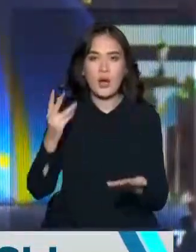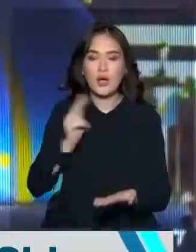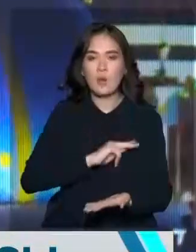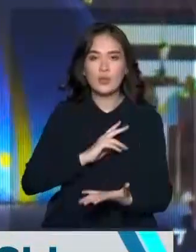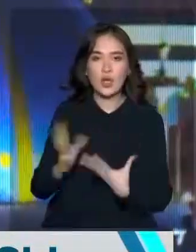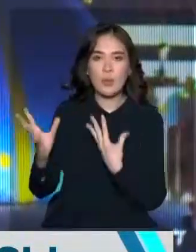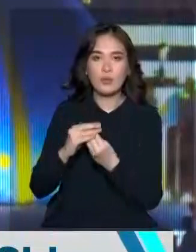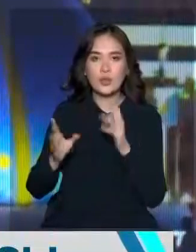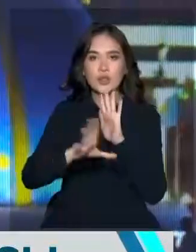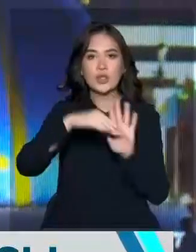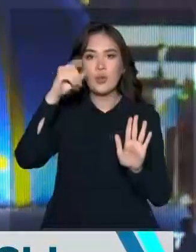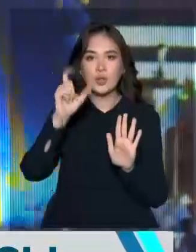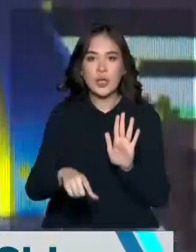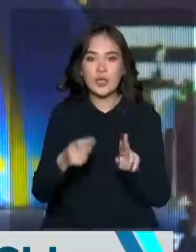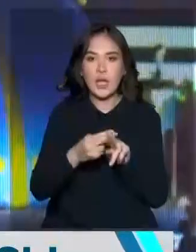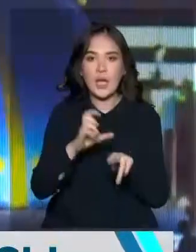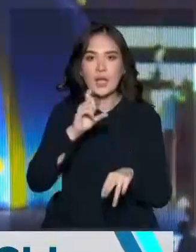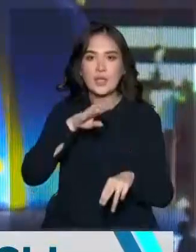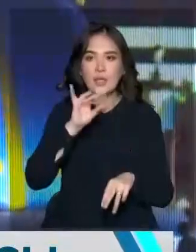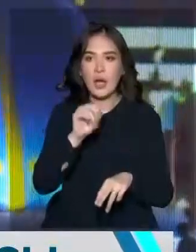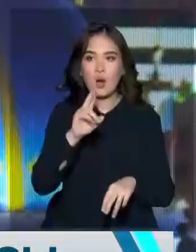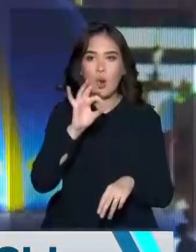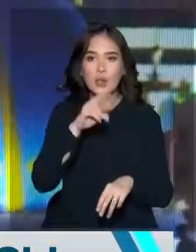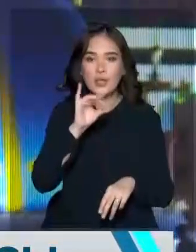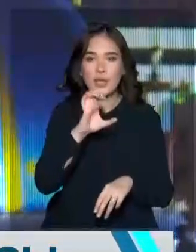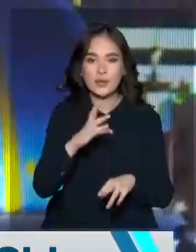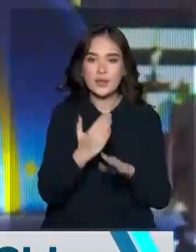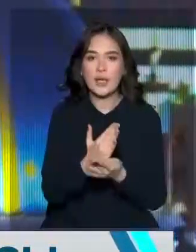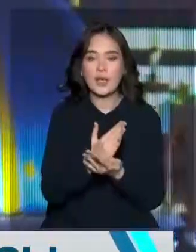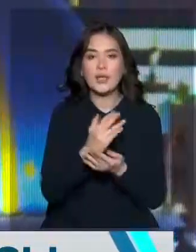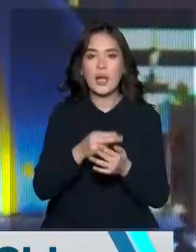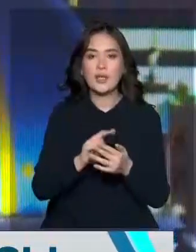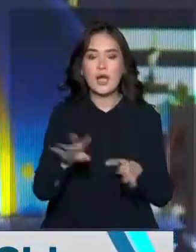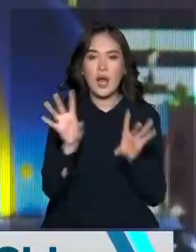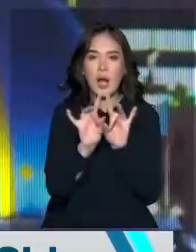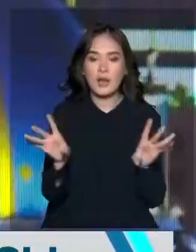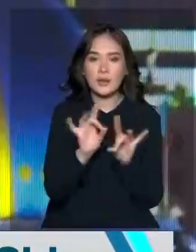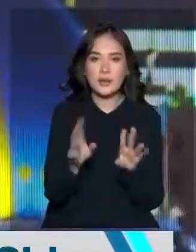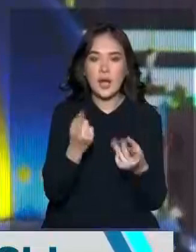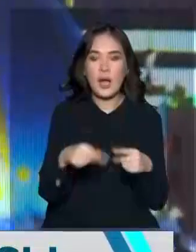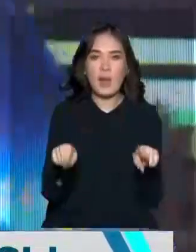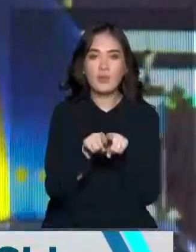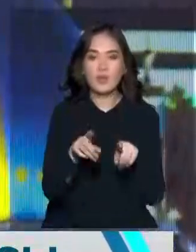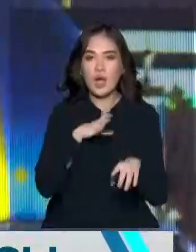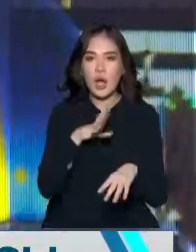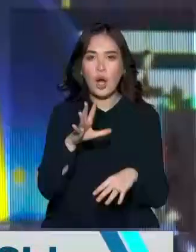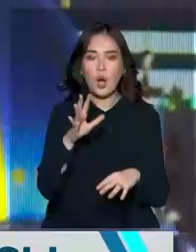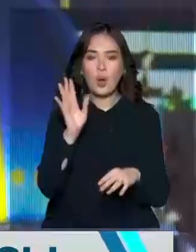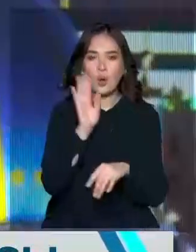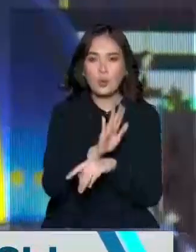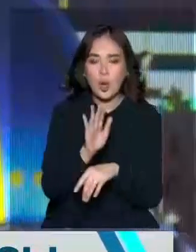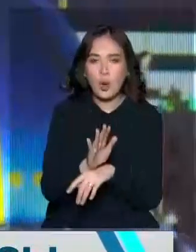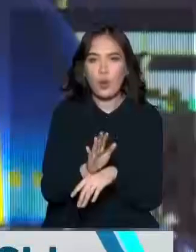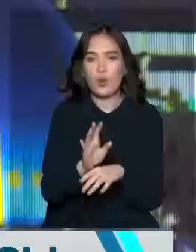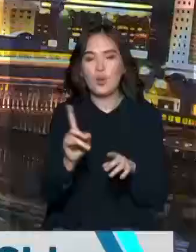депутаттық өзінің этика кодексы бар. Рене, біз бір-бірімізге артық бір коментария айтып, ең бұмасы бір артық ақылайтылмайымыз. Бұл енді